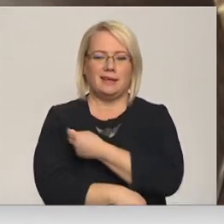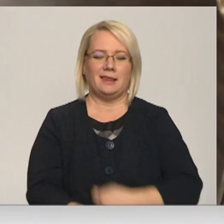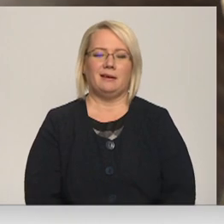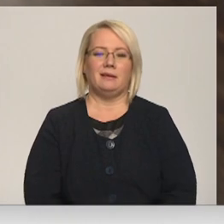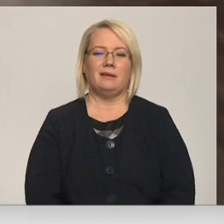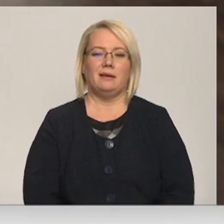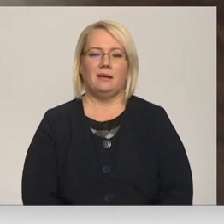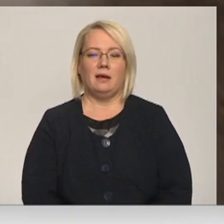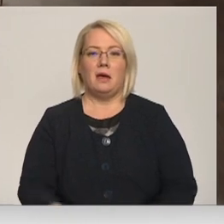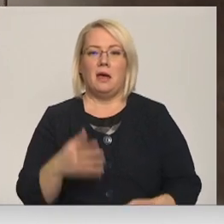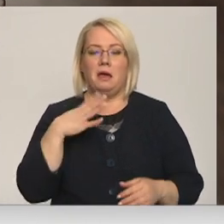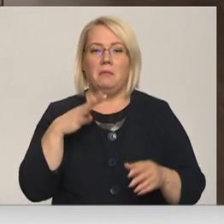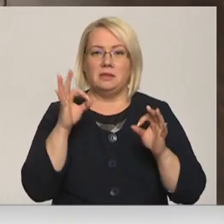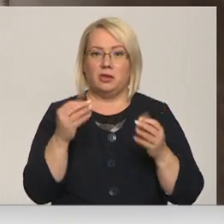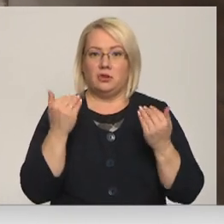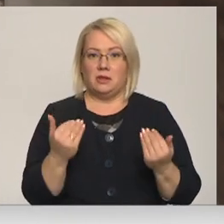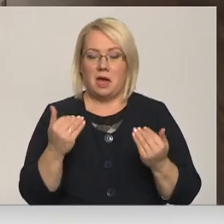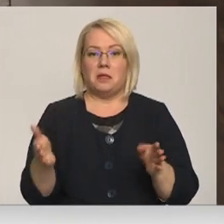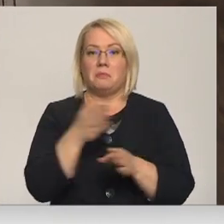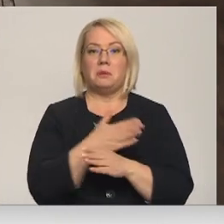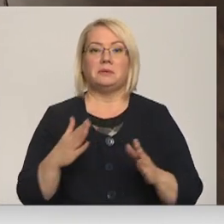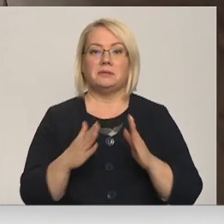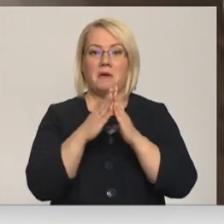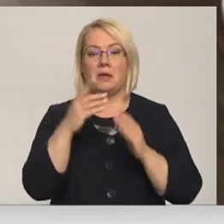Kā tas sanāk tieši tagad pirms pašiem svētkiem? Jā.